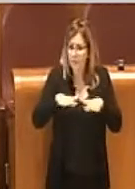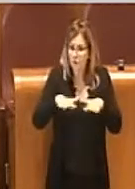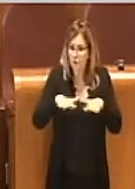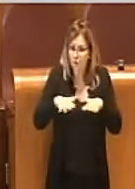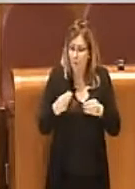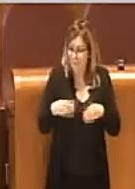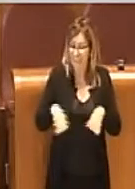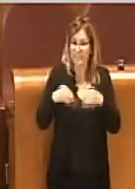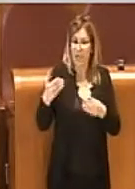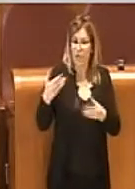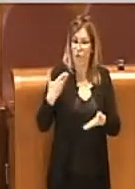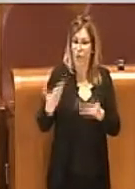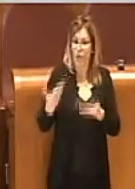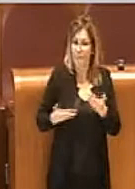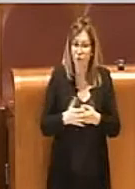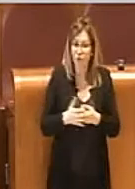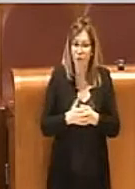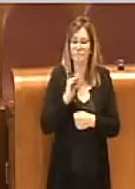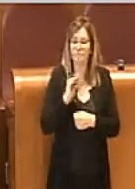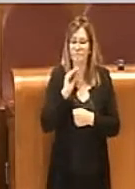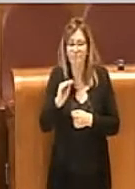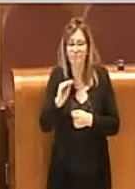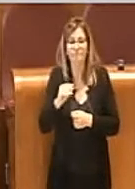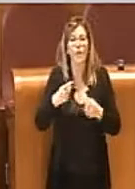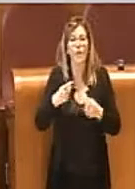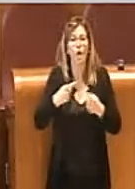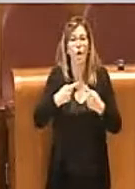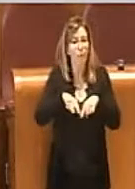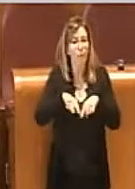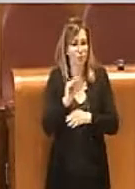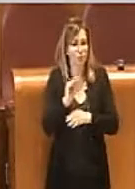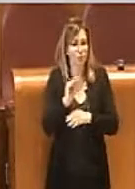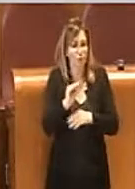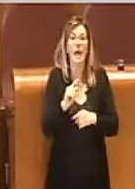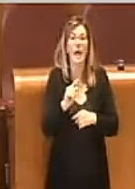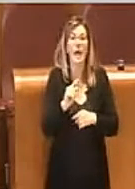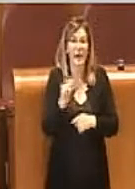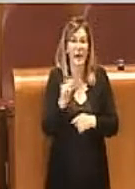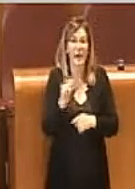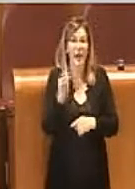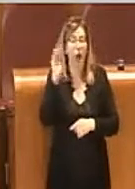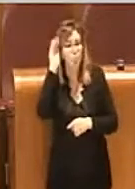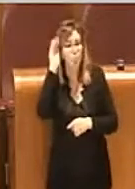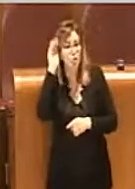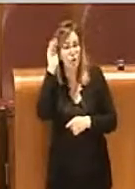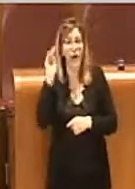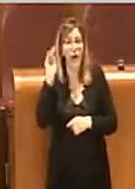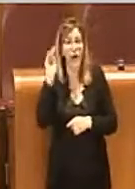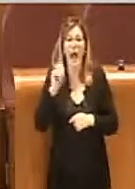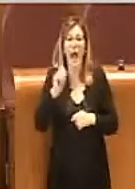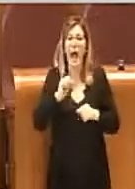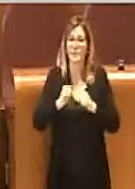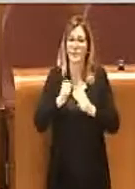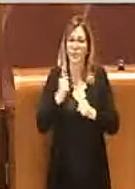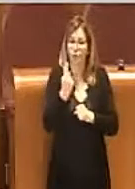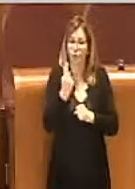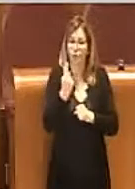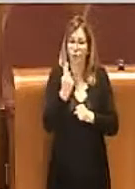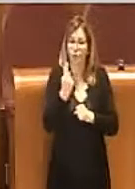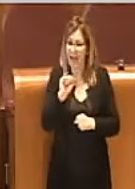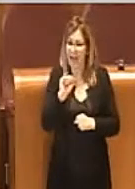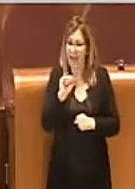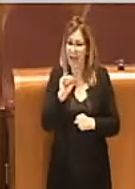Abbiamo richiesto la convocazione di una commissione con l'audizione dell'amministratore unico Zagis dove chiaramente